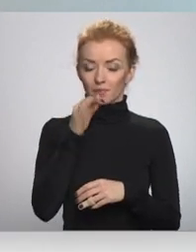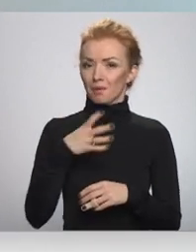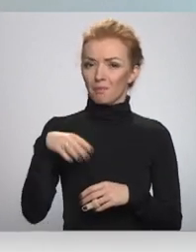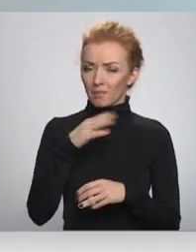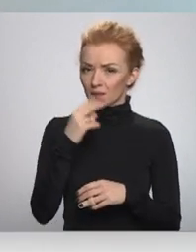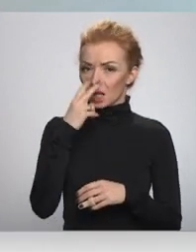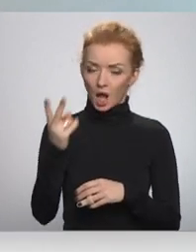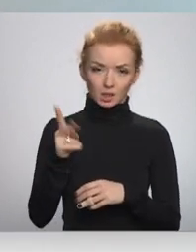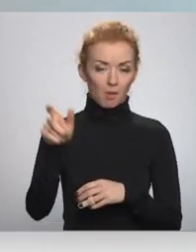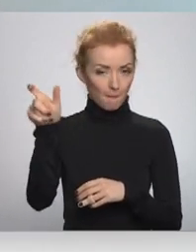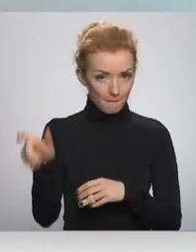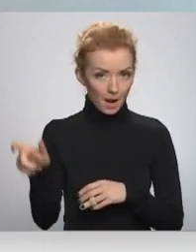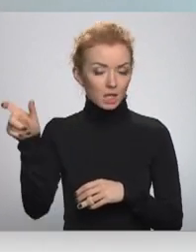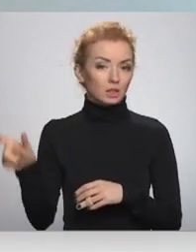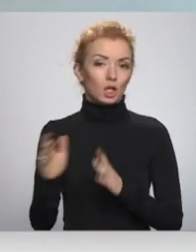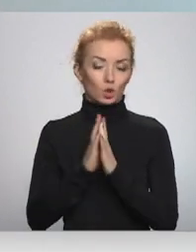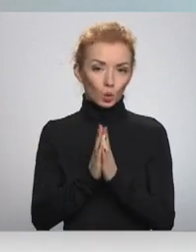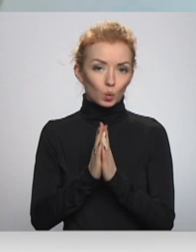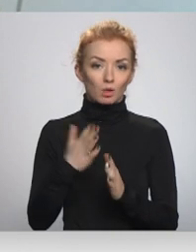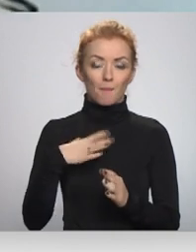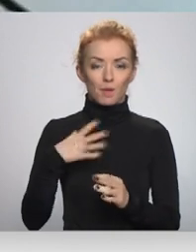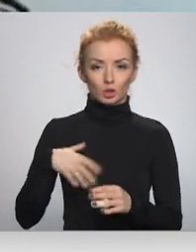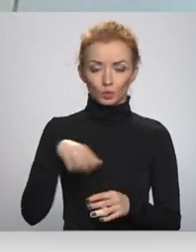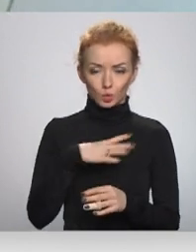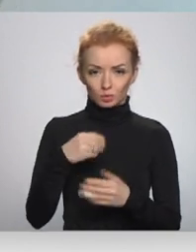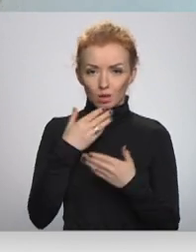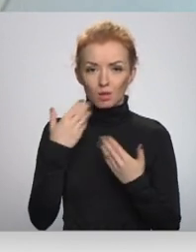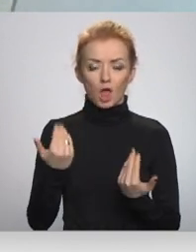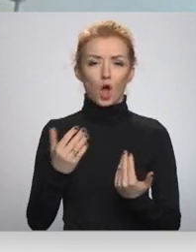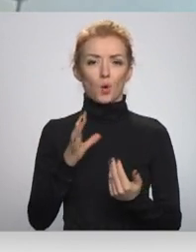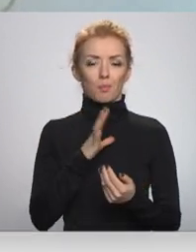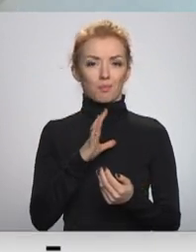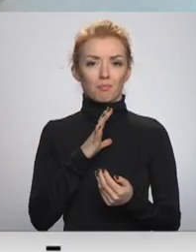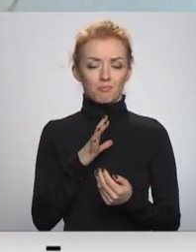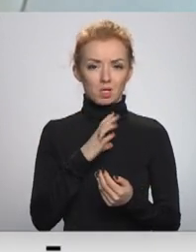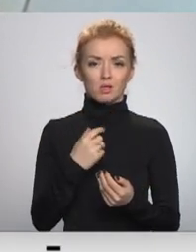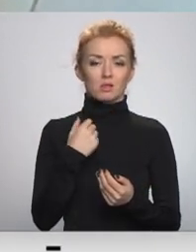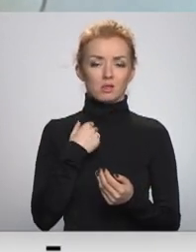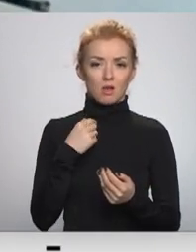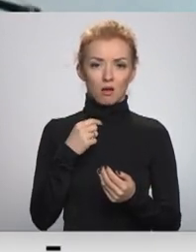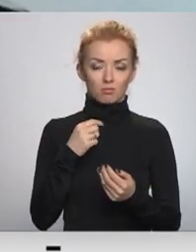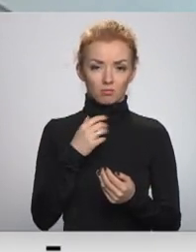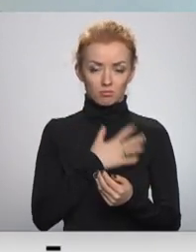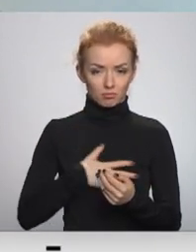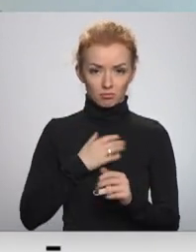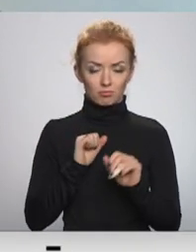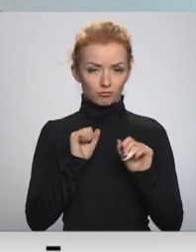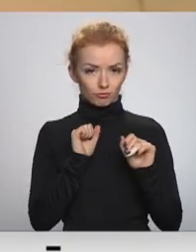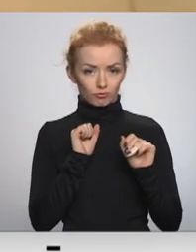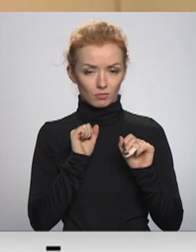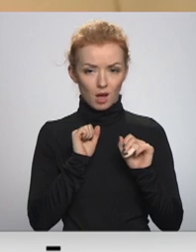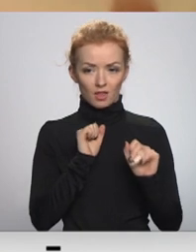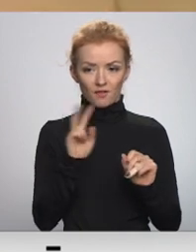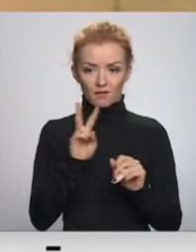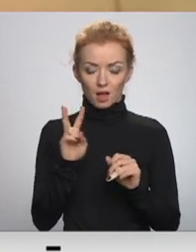viņi lūdz, kāpēc mums nav, kaut kā klīnika bija un kā mēs to varam pierādīt.